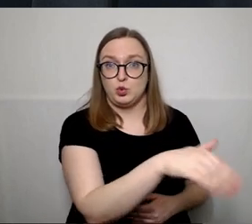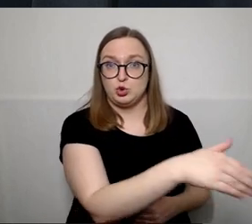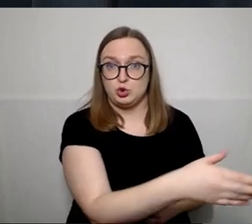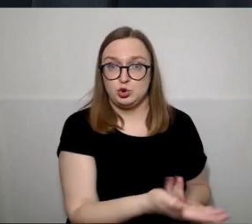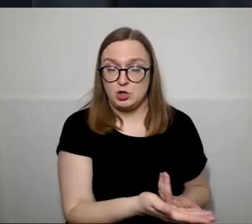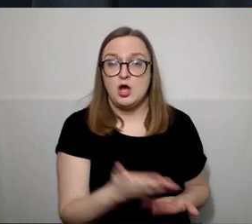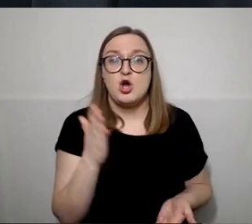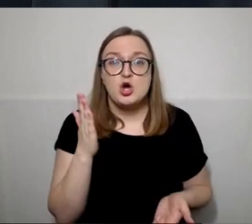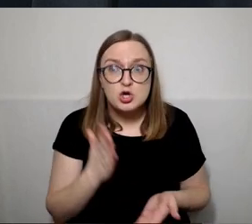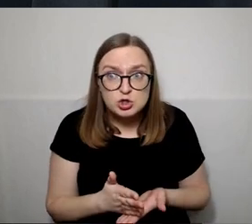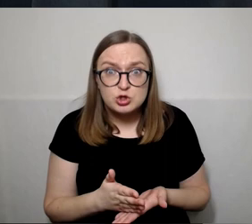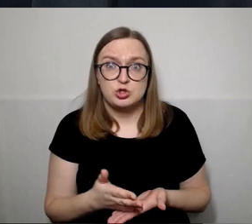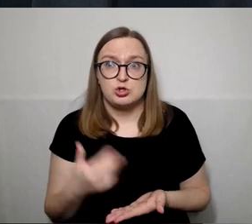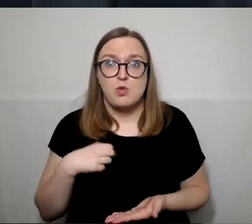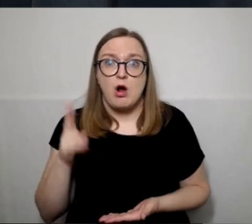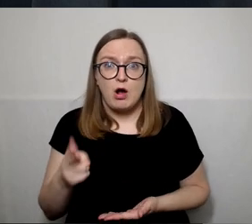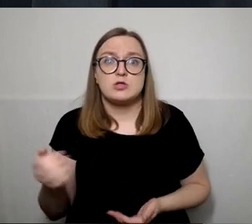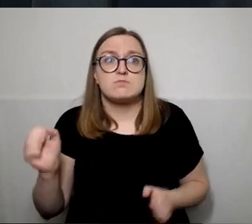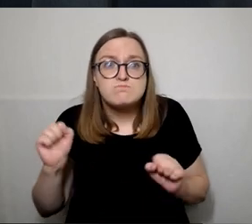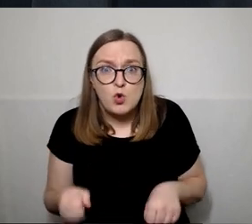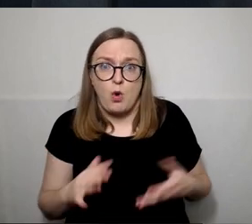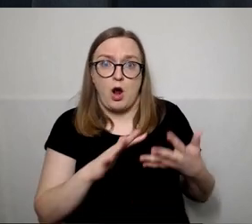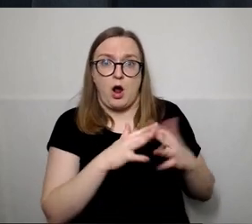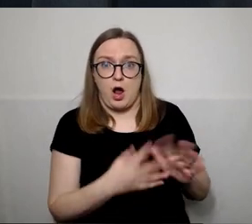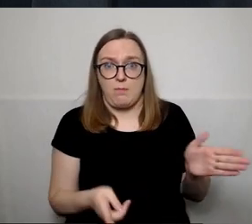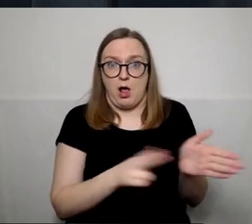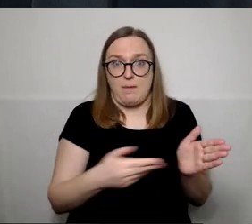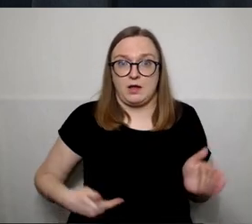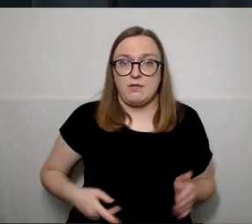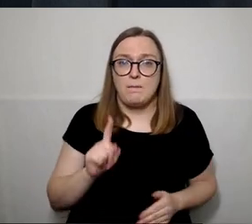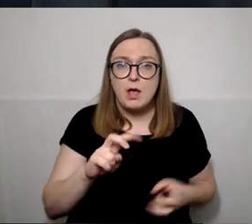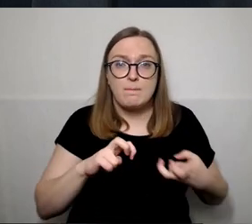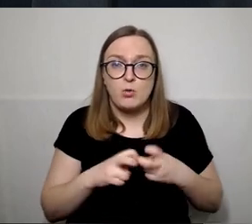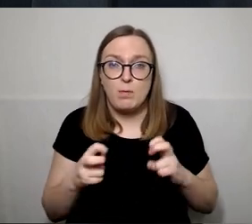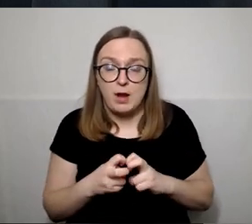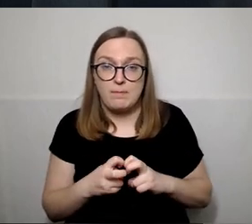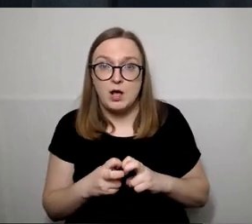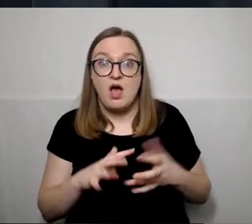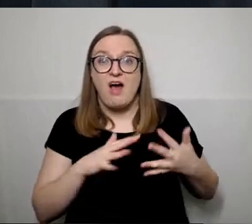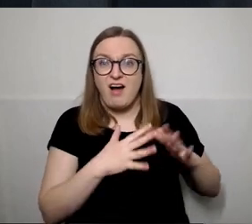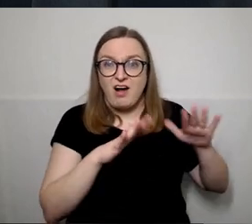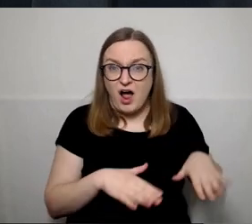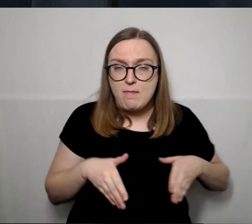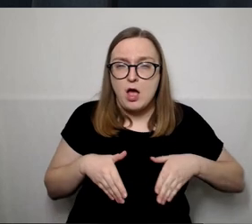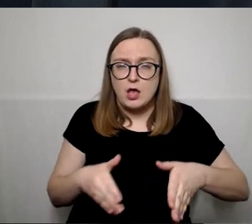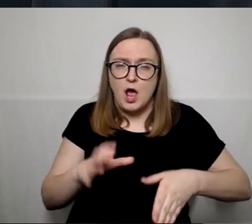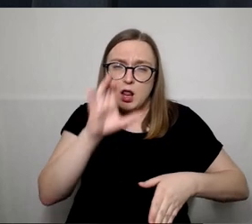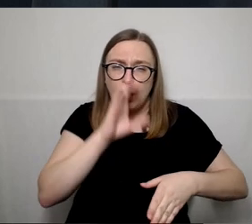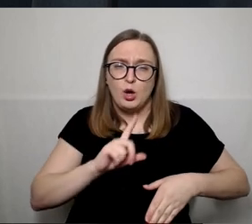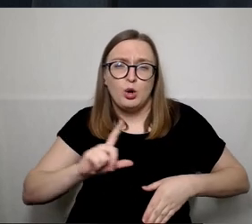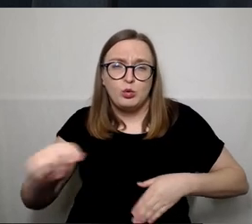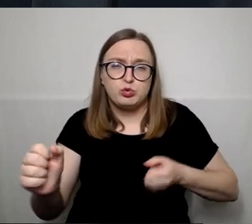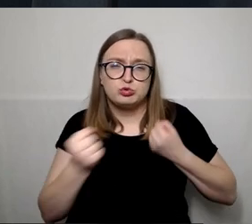gyvenančių kaimuose, bet yra didžiausia problema, kad susisiekti žmonėms sunku. Taip pat dėl darbą galiu